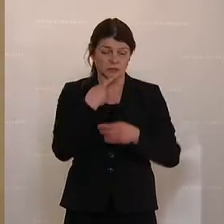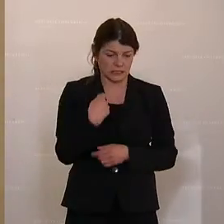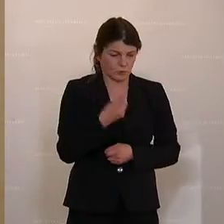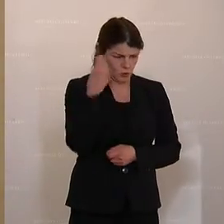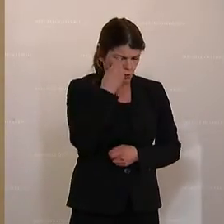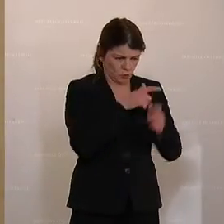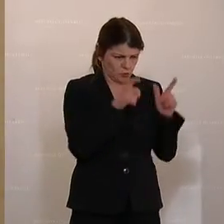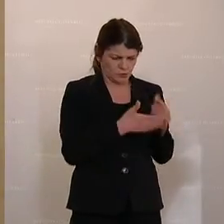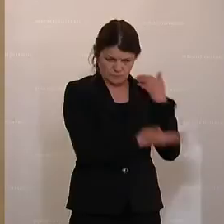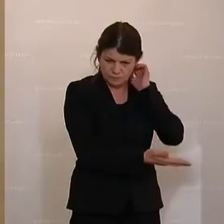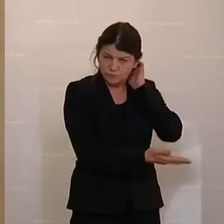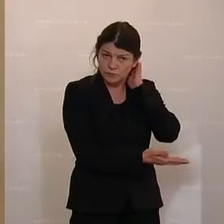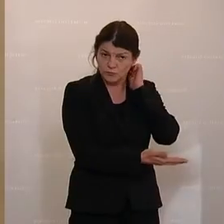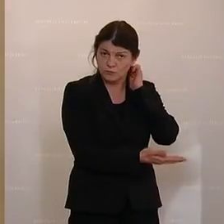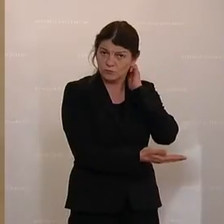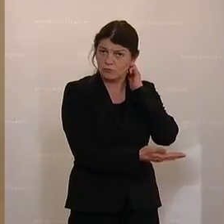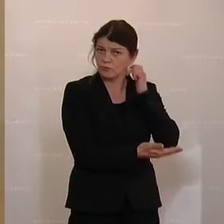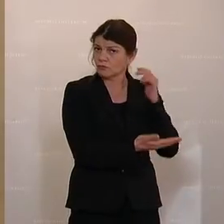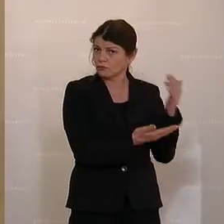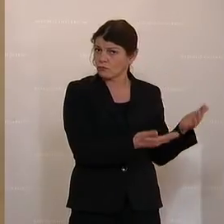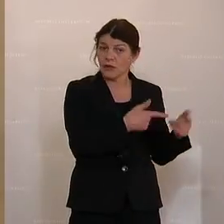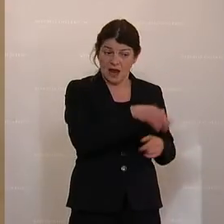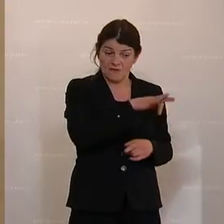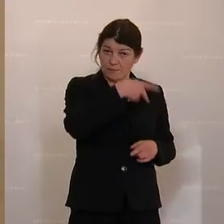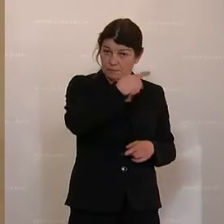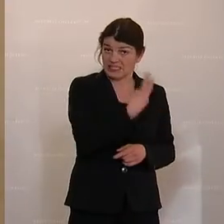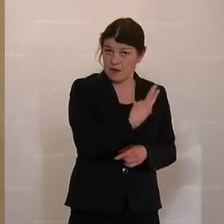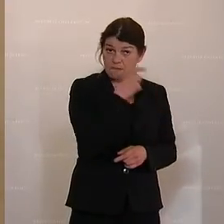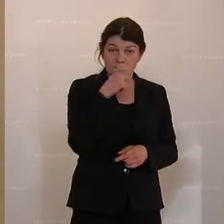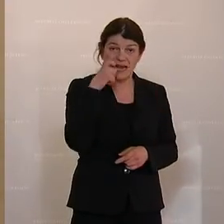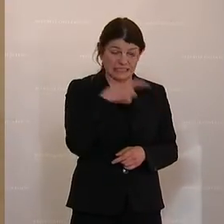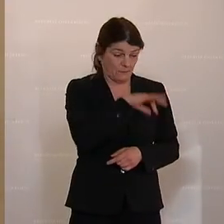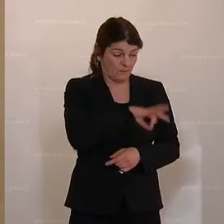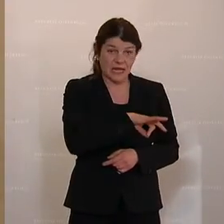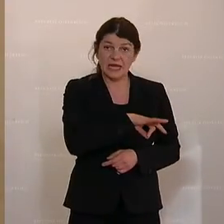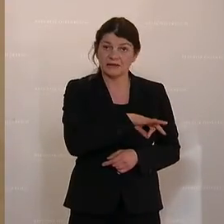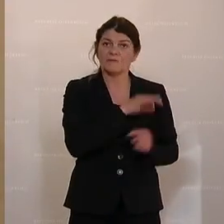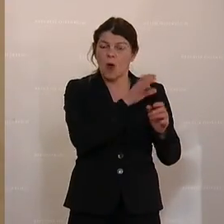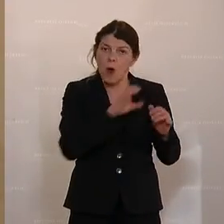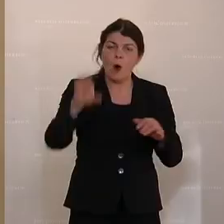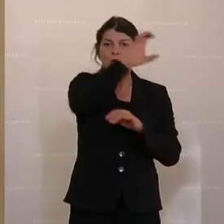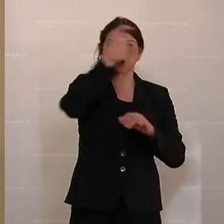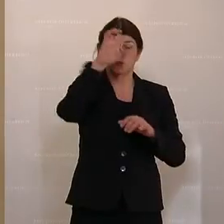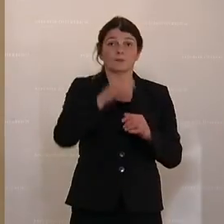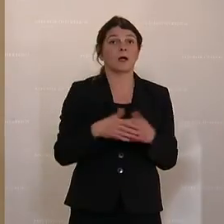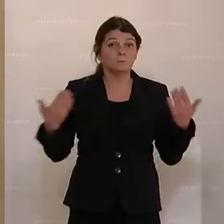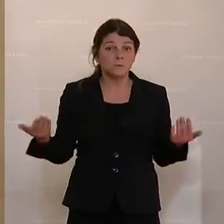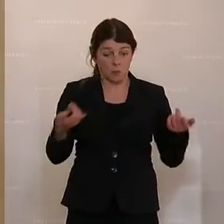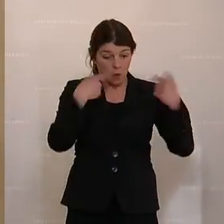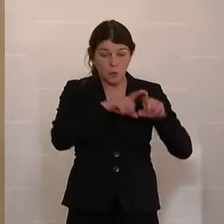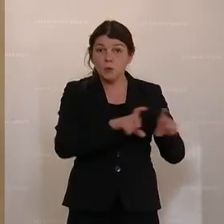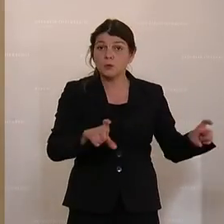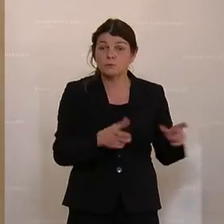haben, denen wir FFP2-Masken eben diese Pflicht haben in den Oberstufen, und wir aber in den